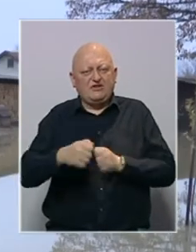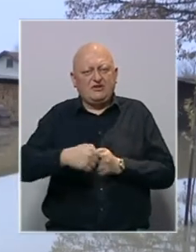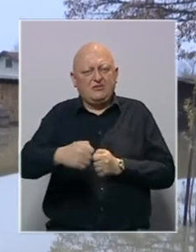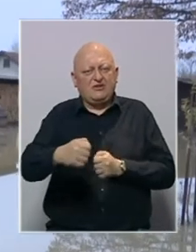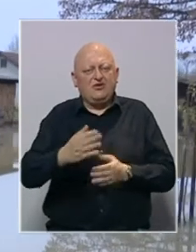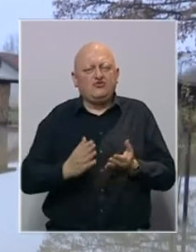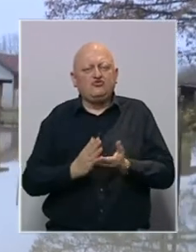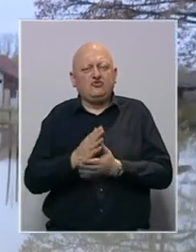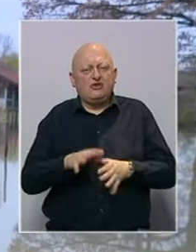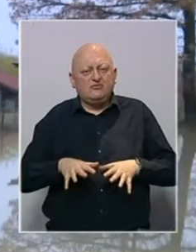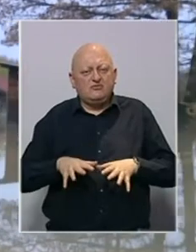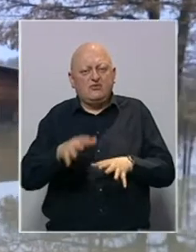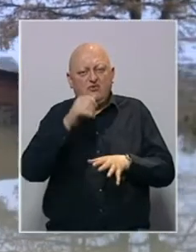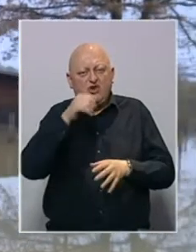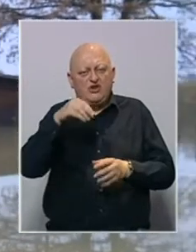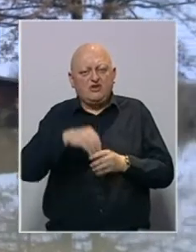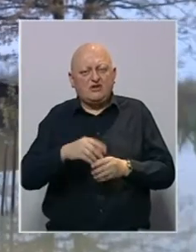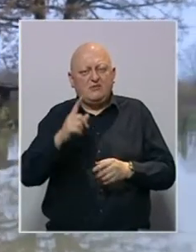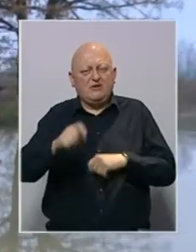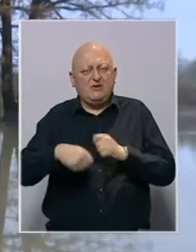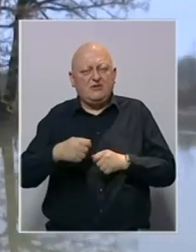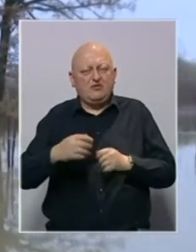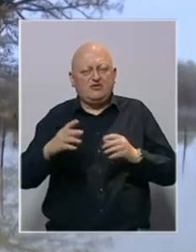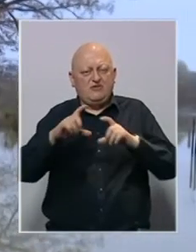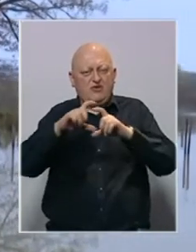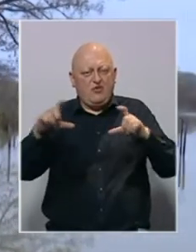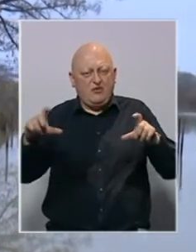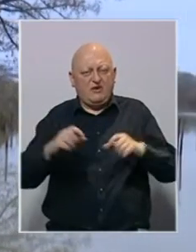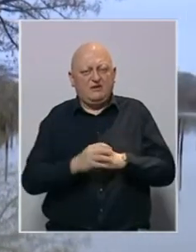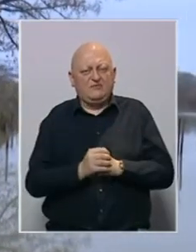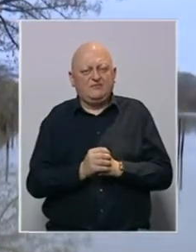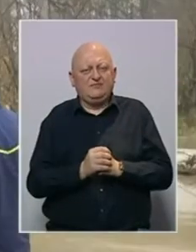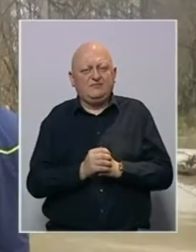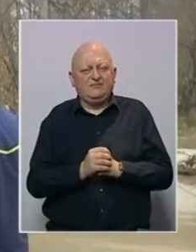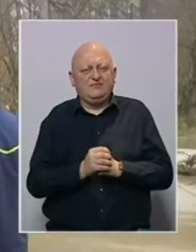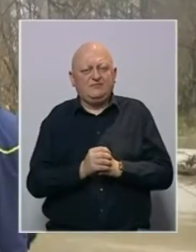zaštitne mjere u slučaju prodora vode do stambenih i poslovnih objekata.